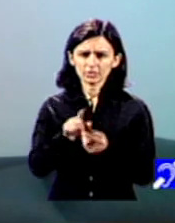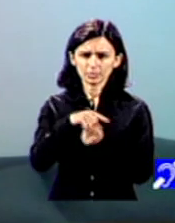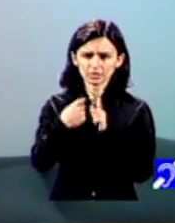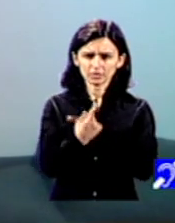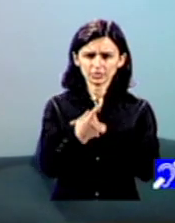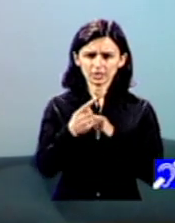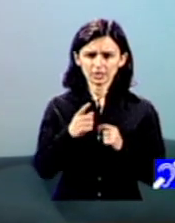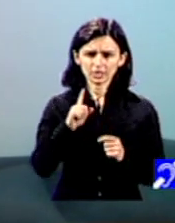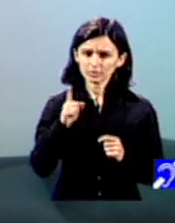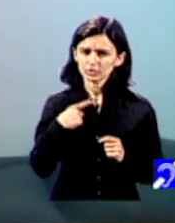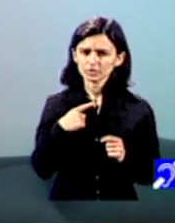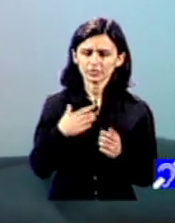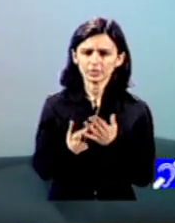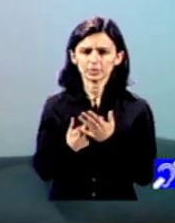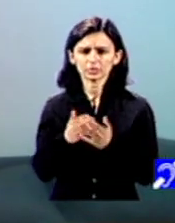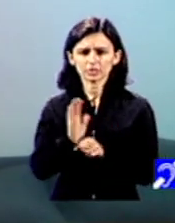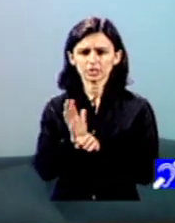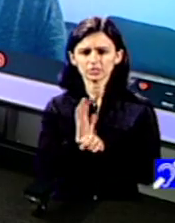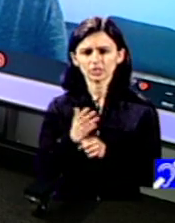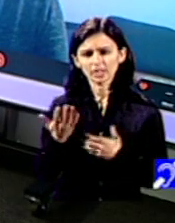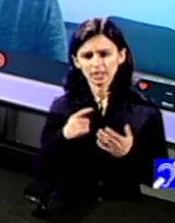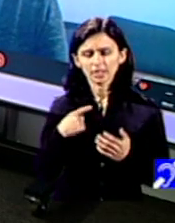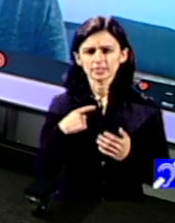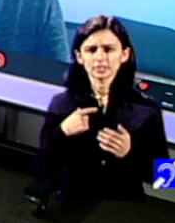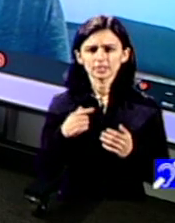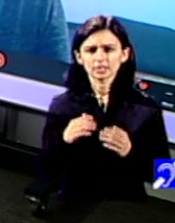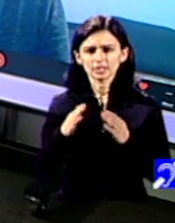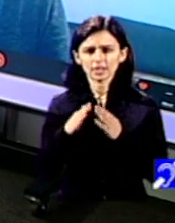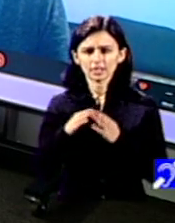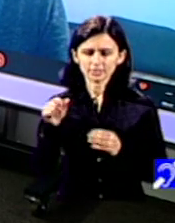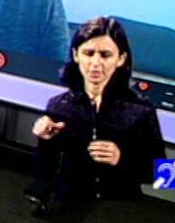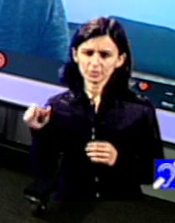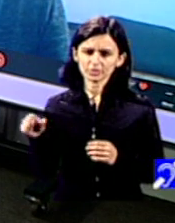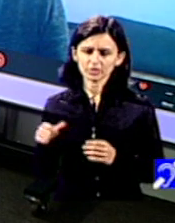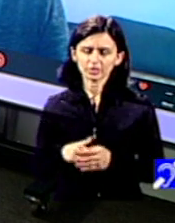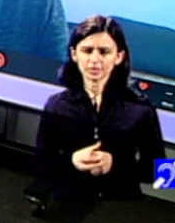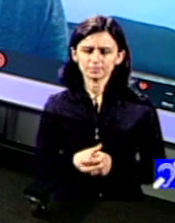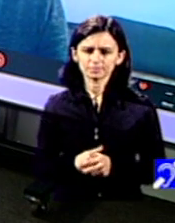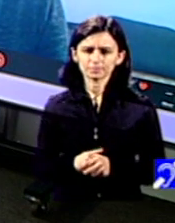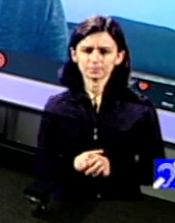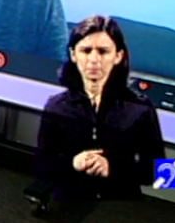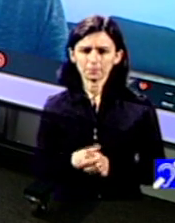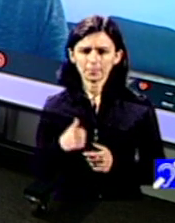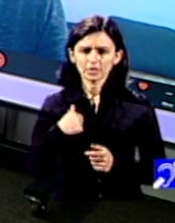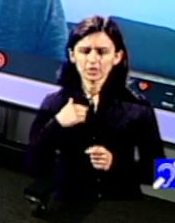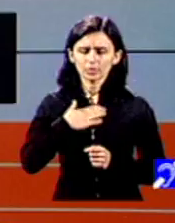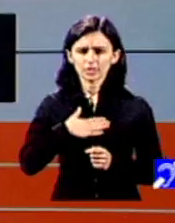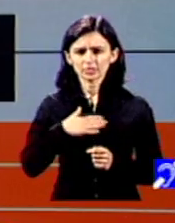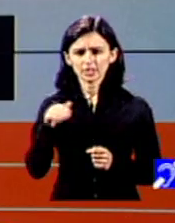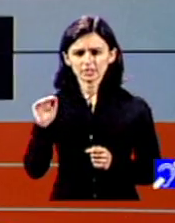modelele deja existente în casele utilizatorilor și vreau neapărat să te mai întreb ceva Andreea în timpul rămas